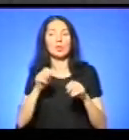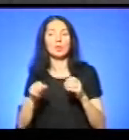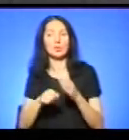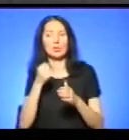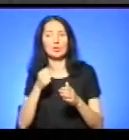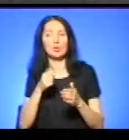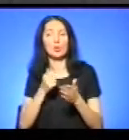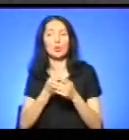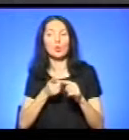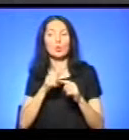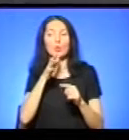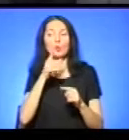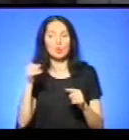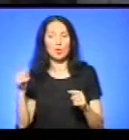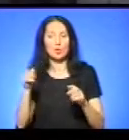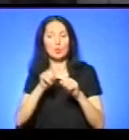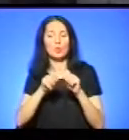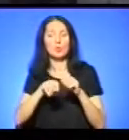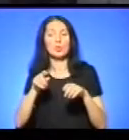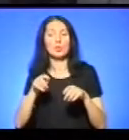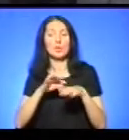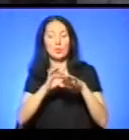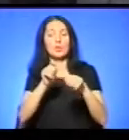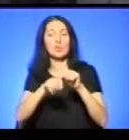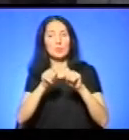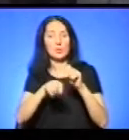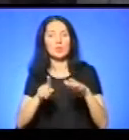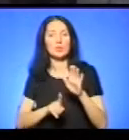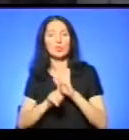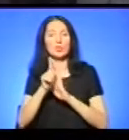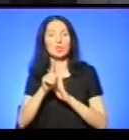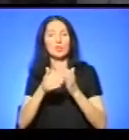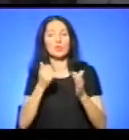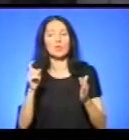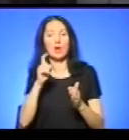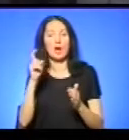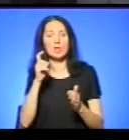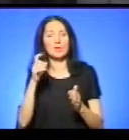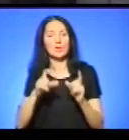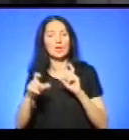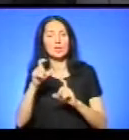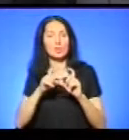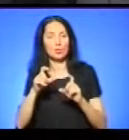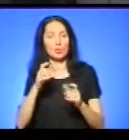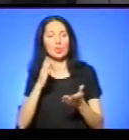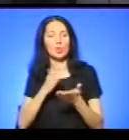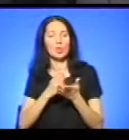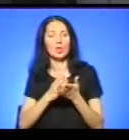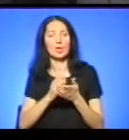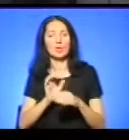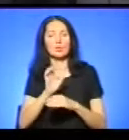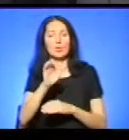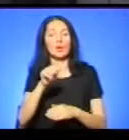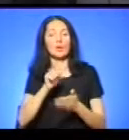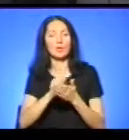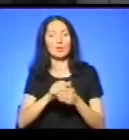Проте до цих пір ідуть експертизи, починаючи від Харківського інституту, вас там, напевно, що є, направляють